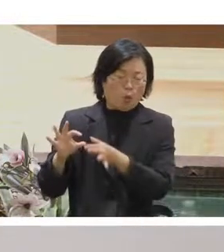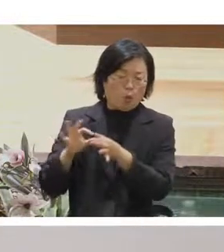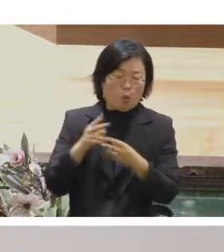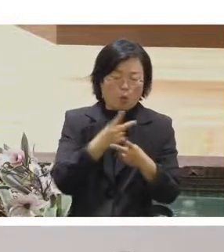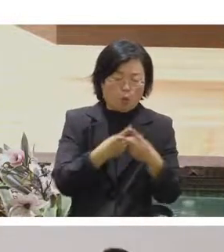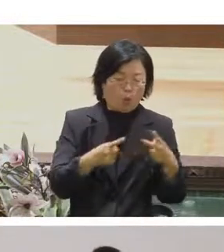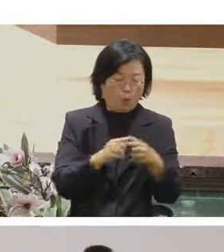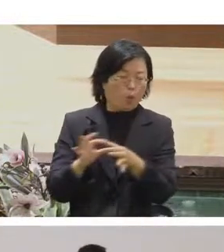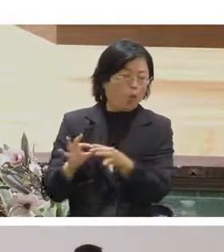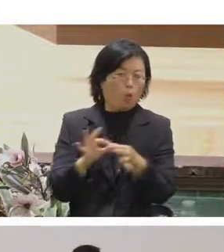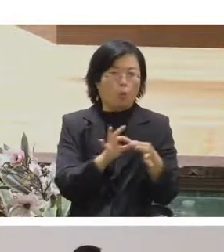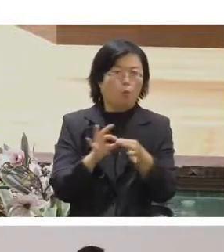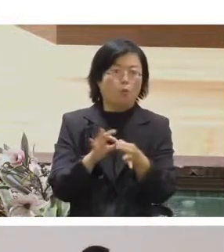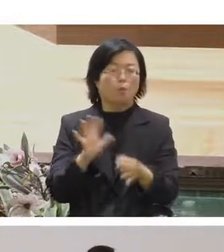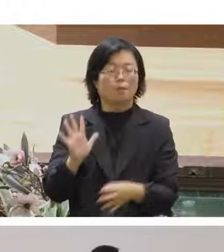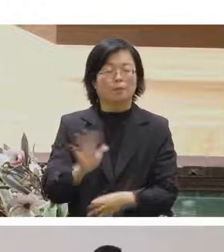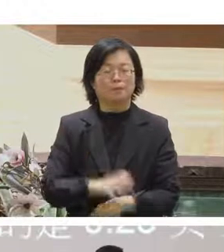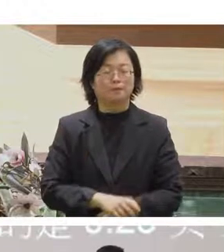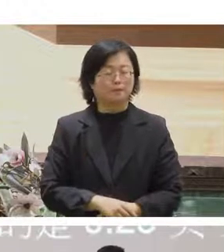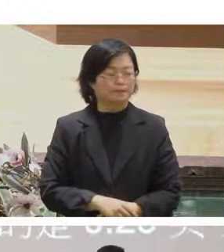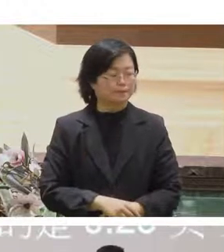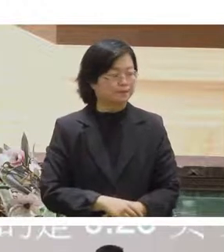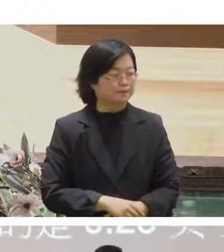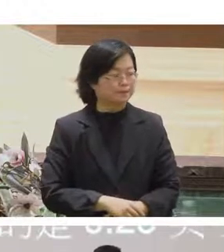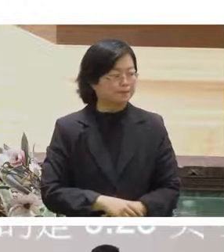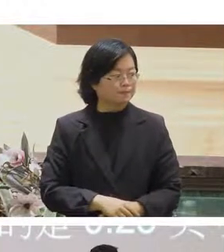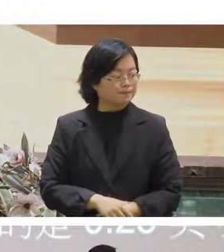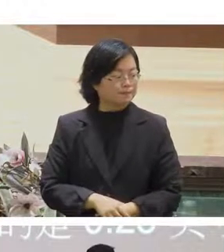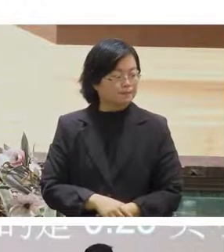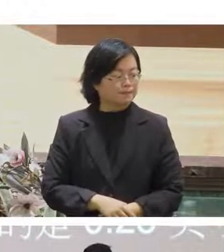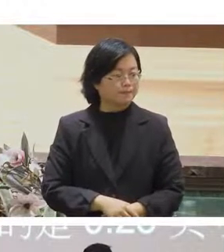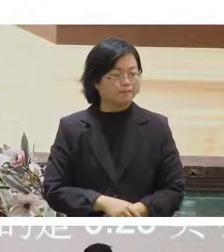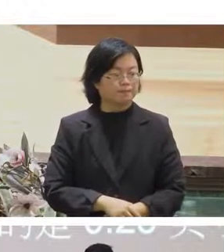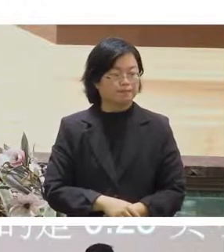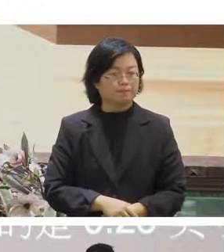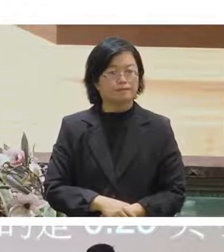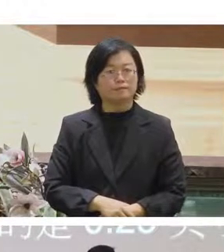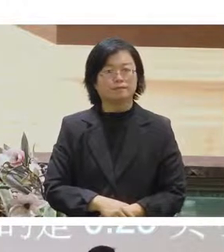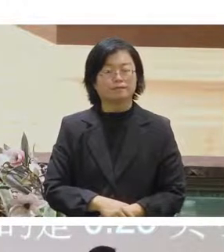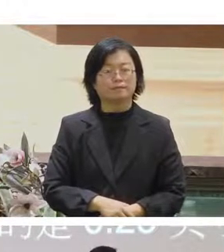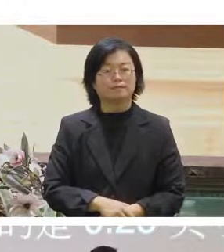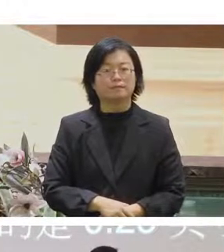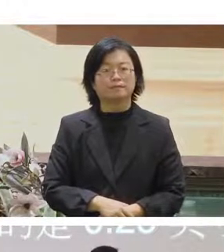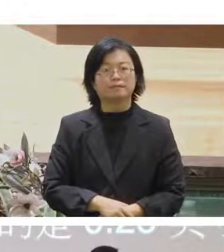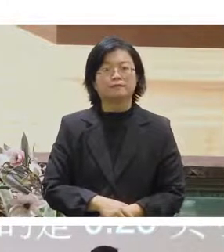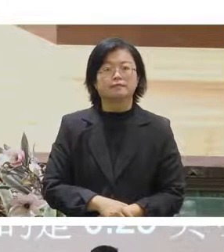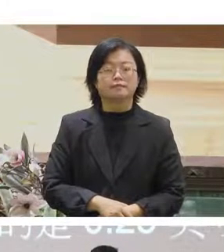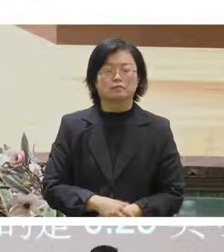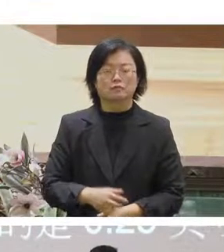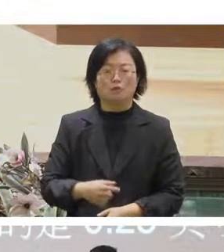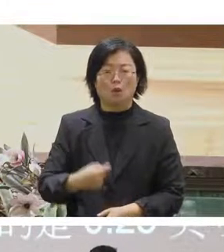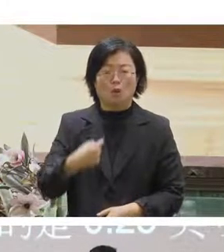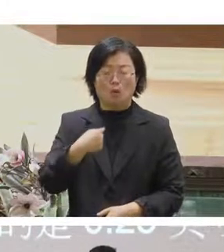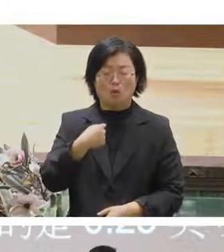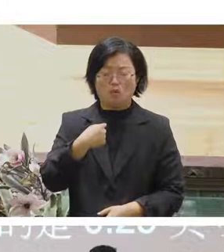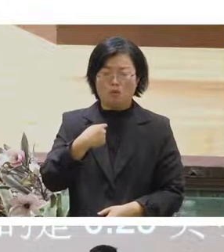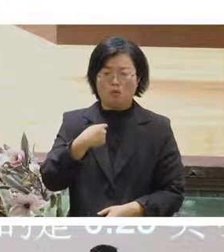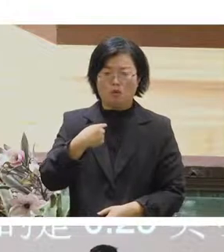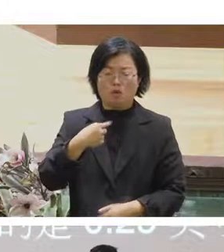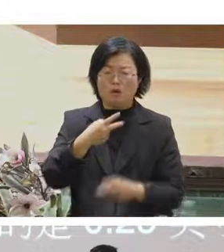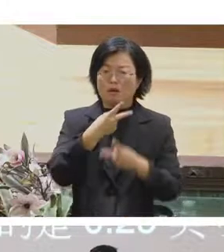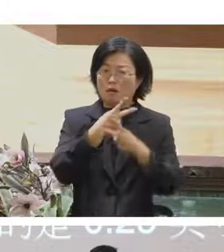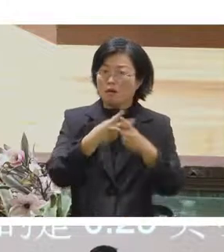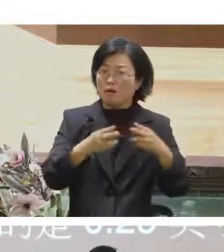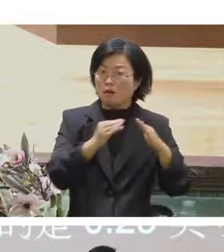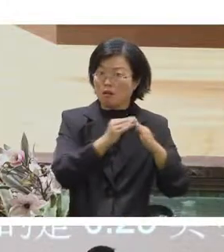這帶到我的下一張然後也是對我自己來講我個人就是影響很深的一句話是說客戶